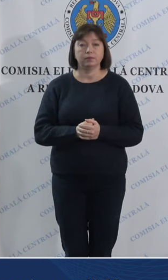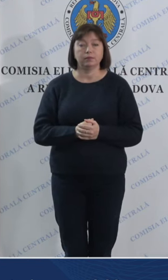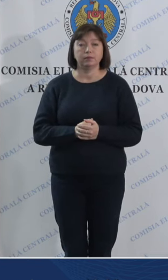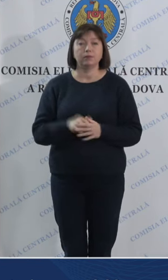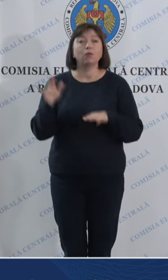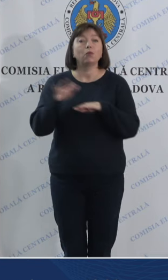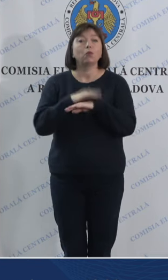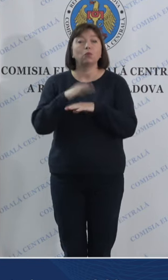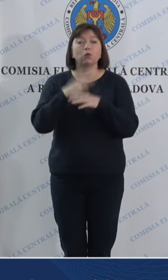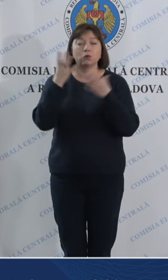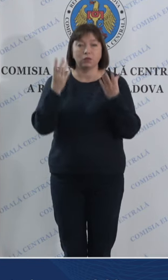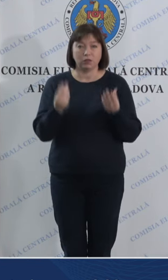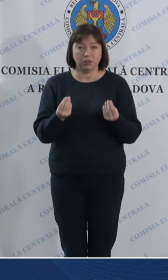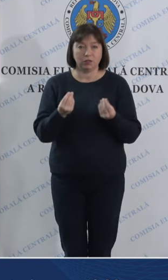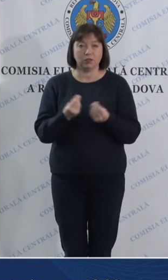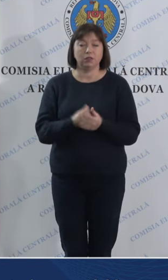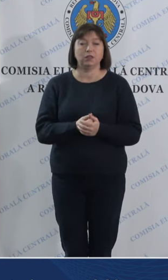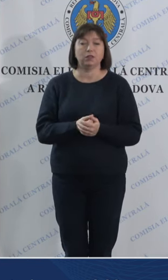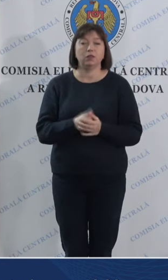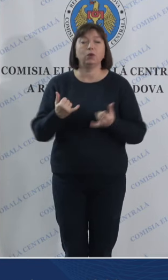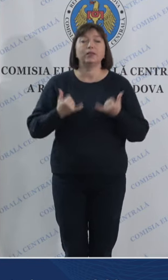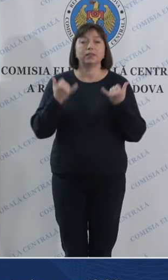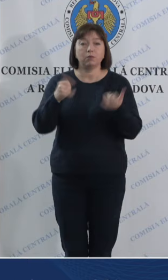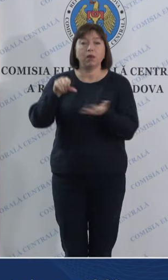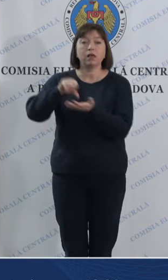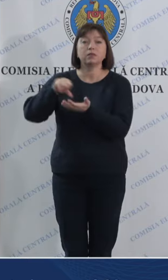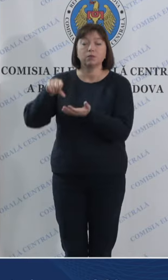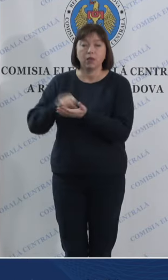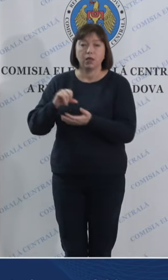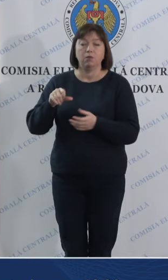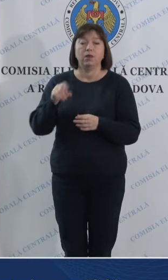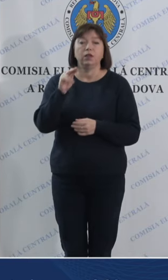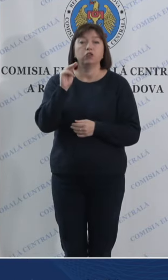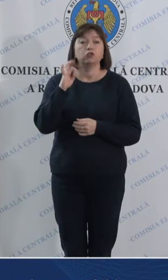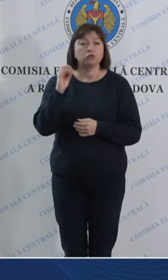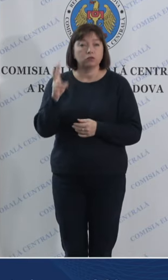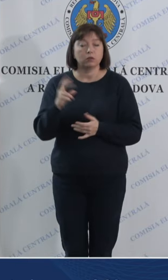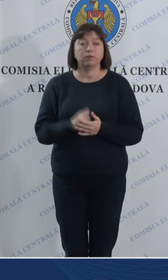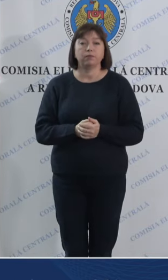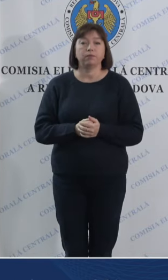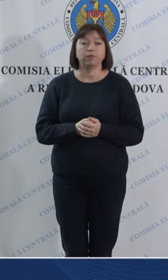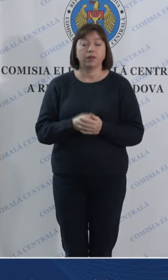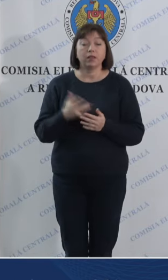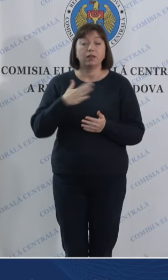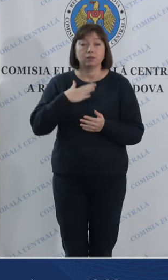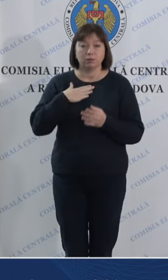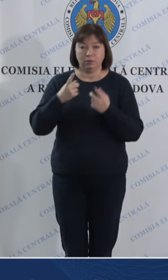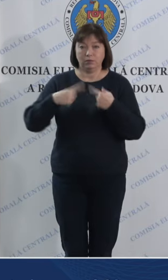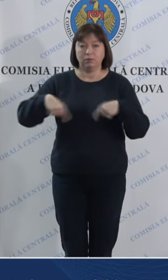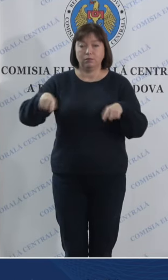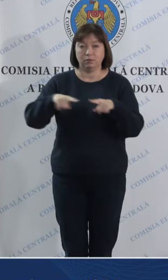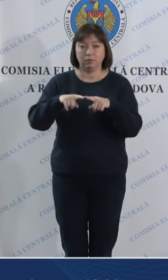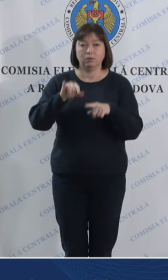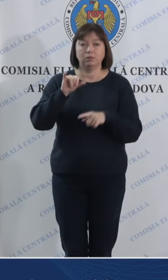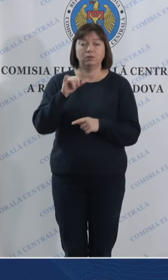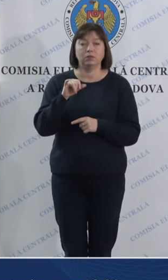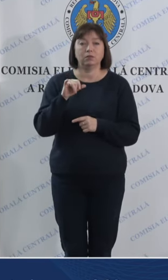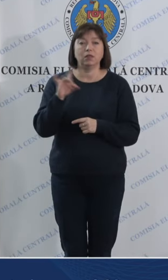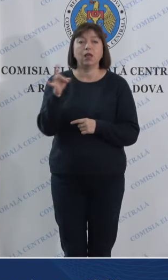Bună ziua, doamnă președinte, bună ziua, stimați membra Comisiei Electorale Centrale în circumscripție electorală